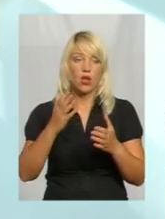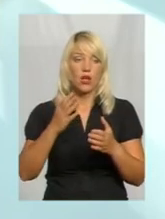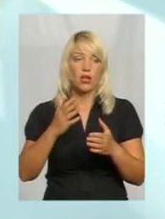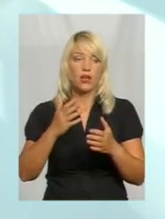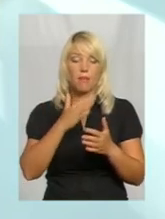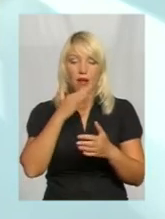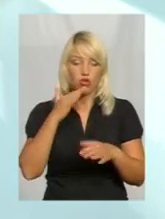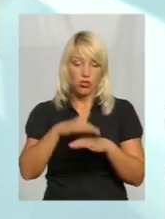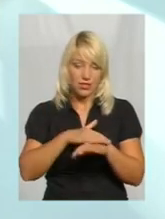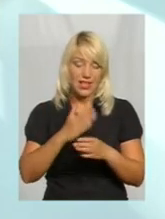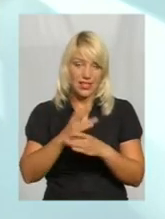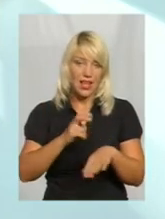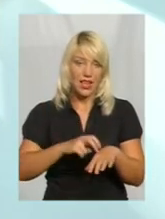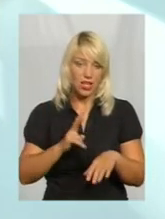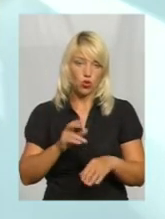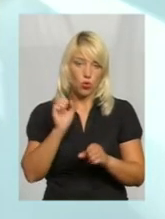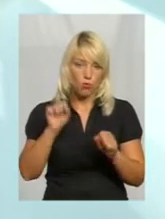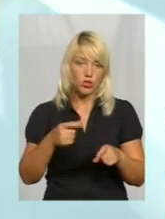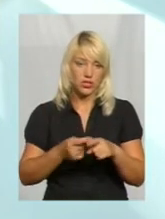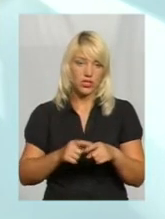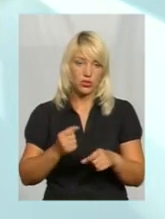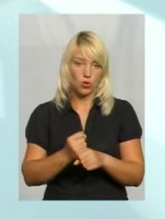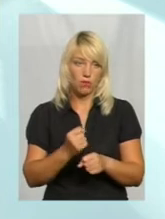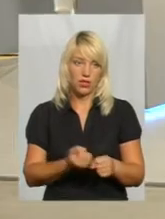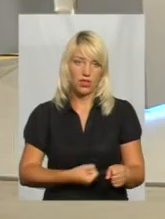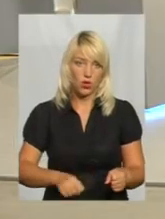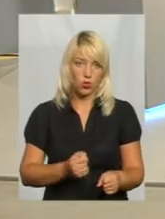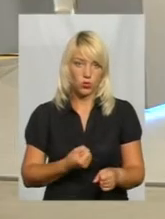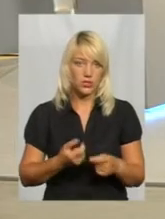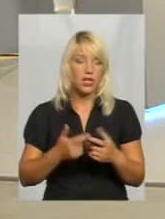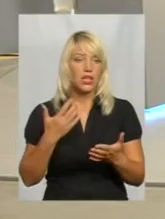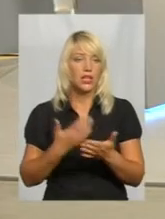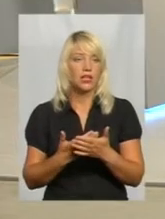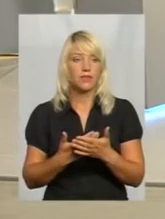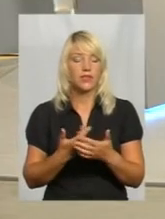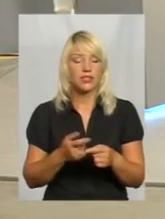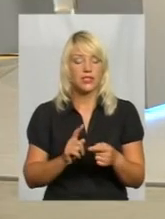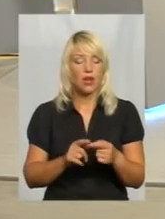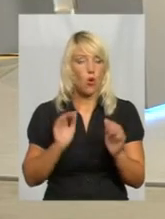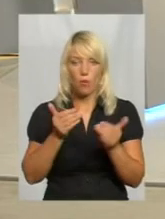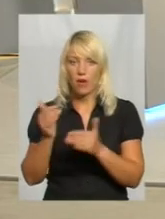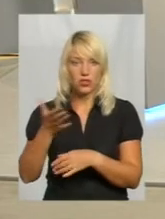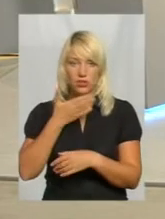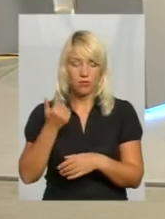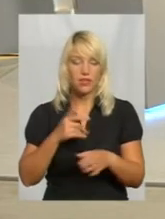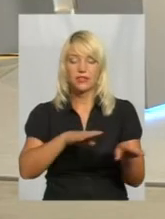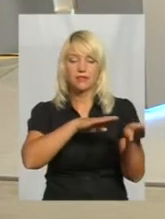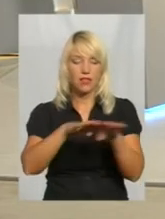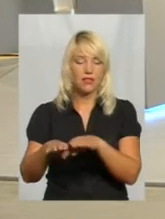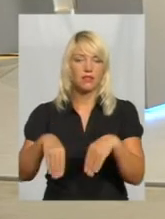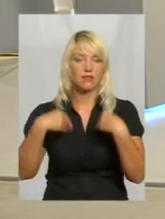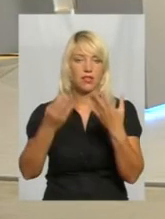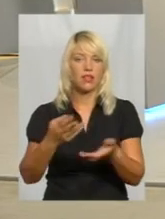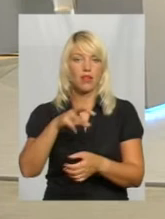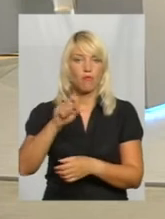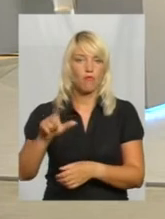Тобто, в принципі, немає обмеження. Це така база, на яку можна… Стандарт надає МОЗ.